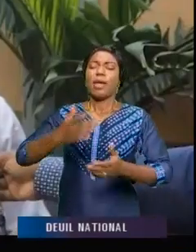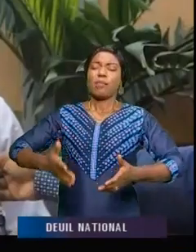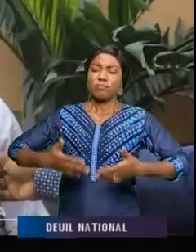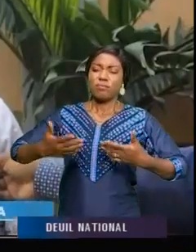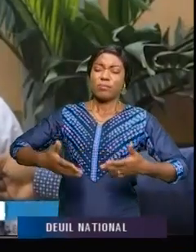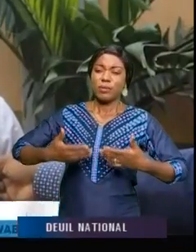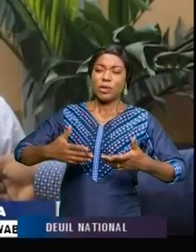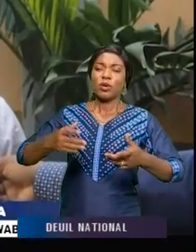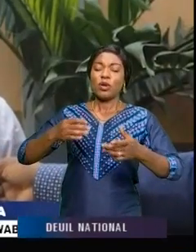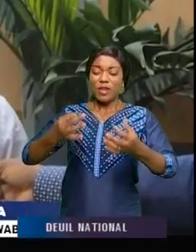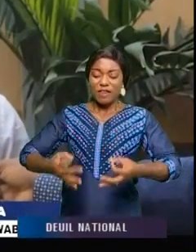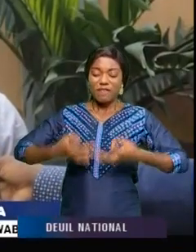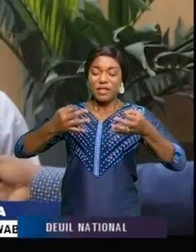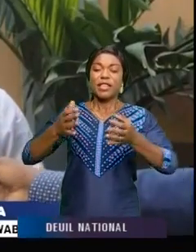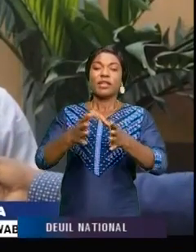On a fêté ensemble,